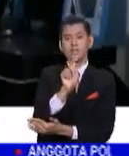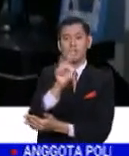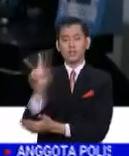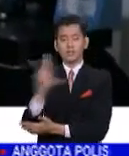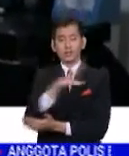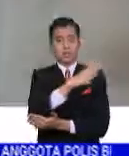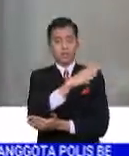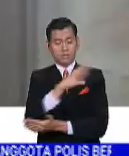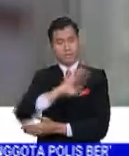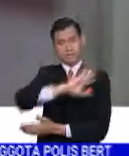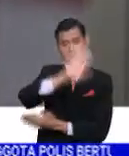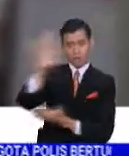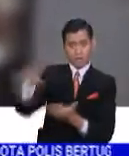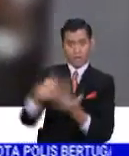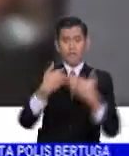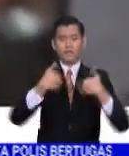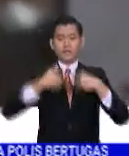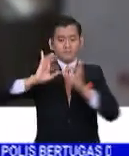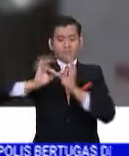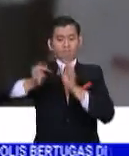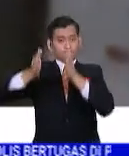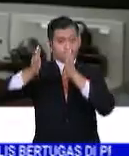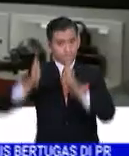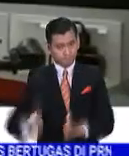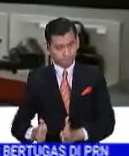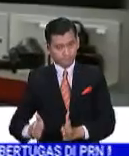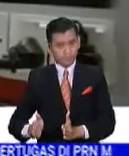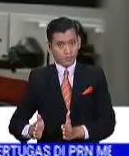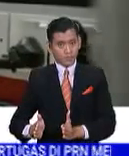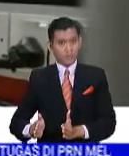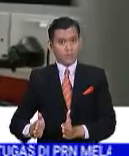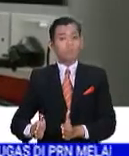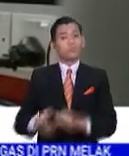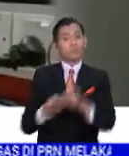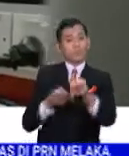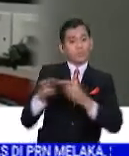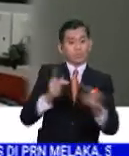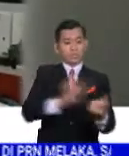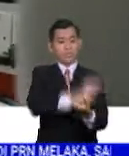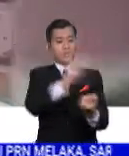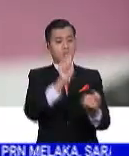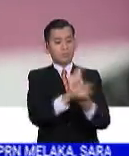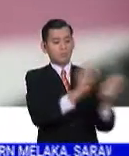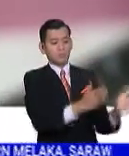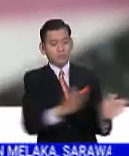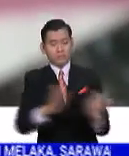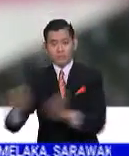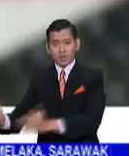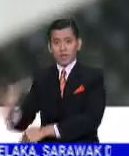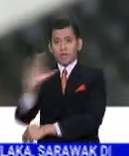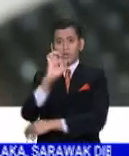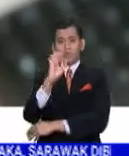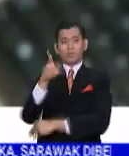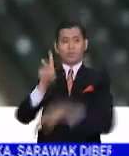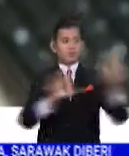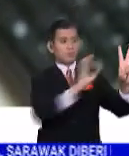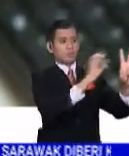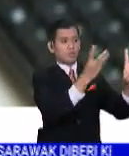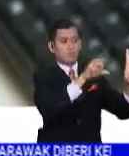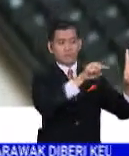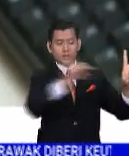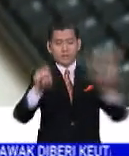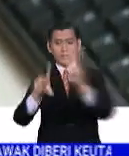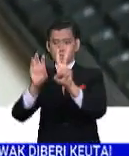saluran swasta akan menyediakan juru bahasa isyarat. Usaha itu selaras dengan pelan tindakan OKU 2016-2022